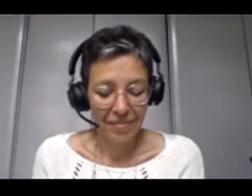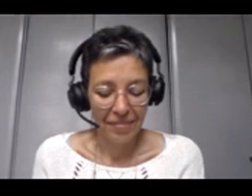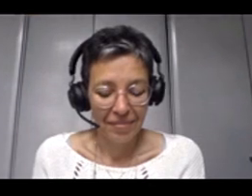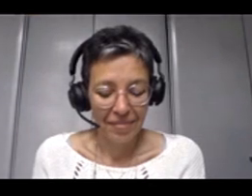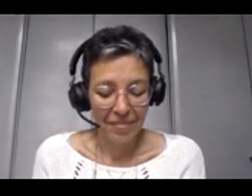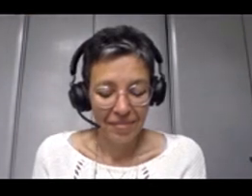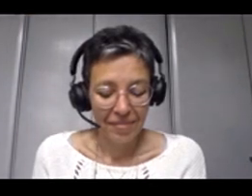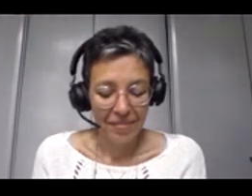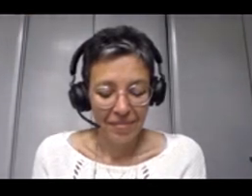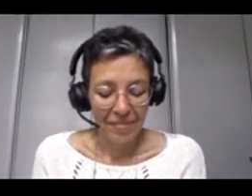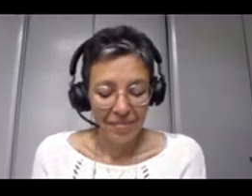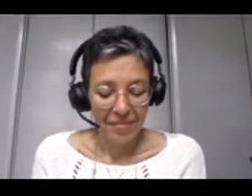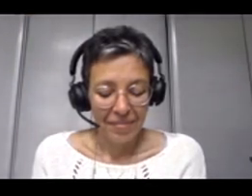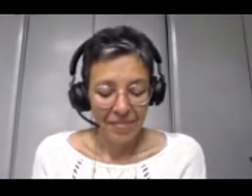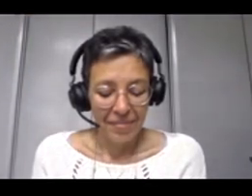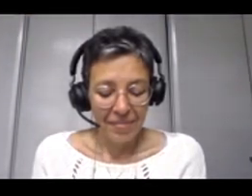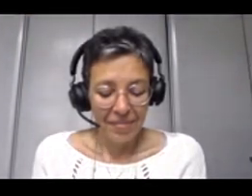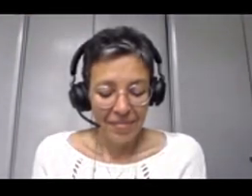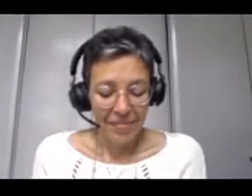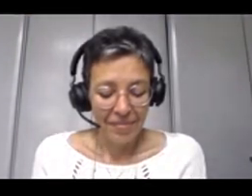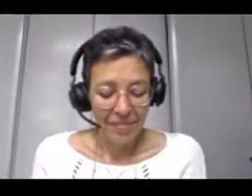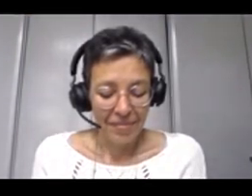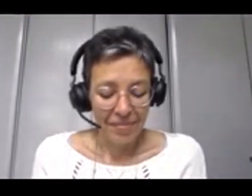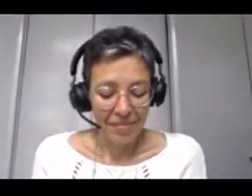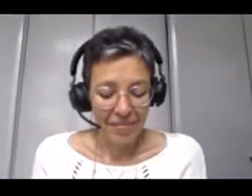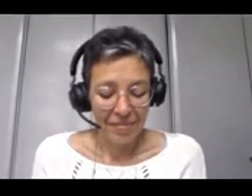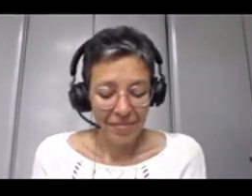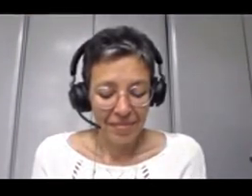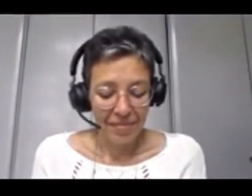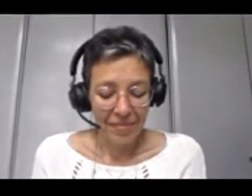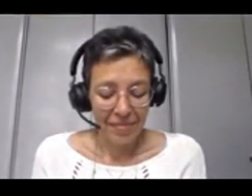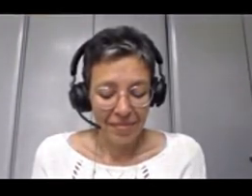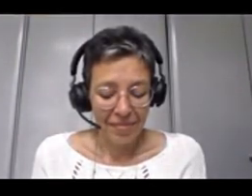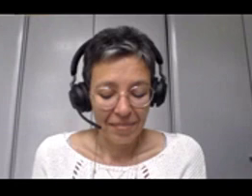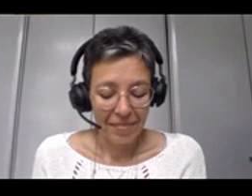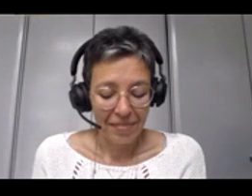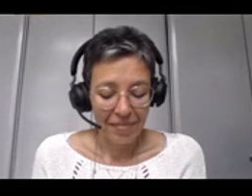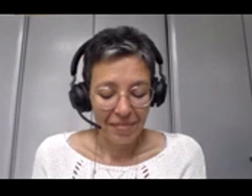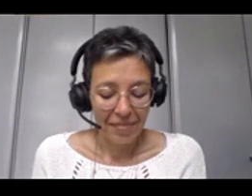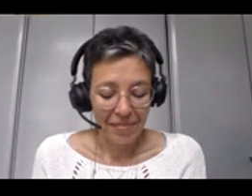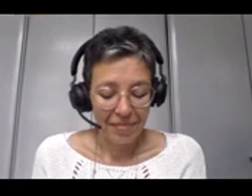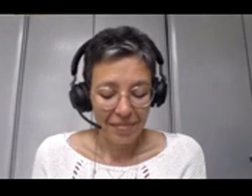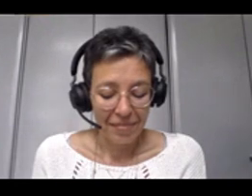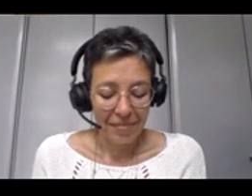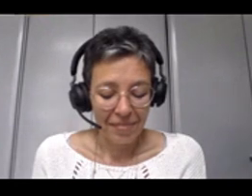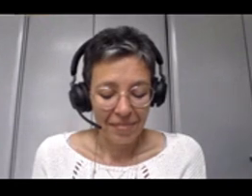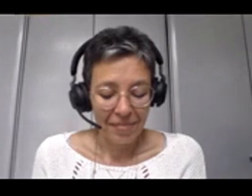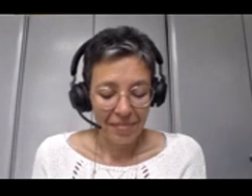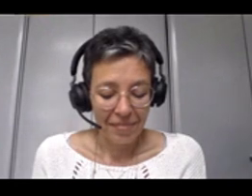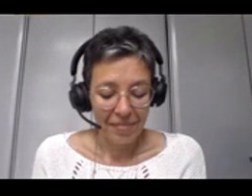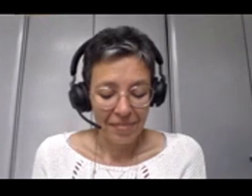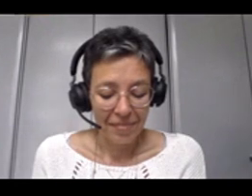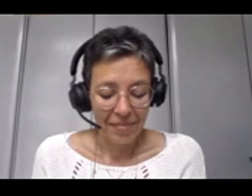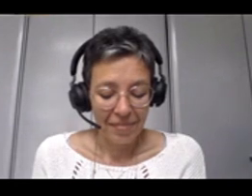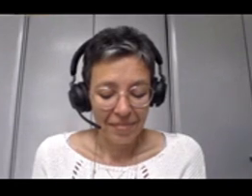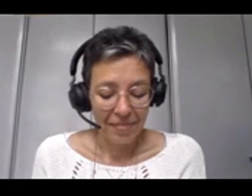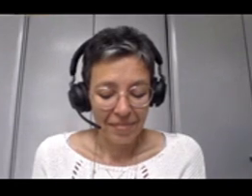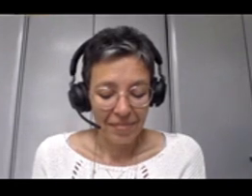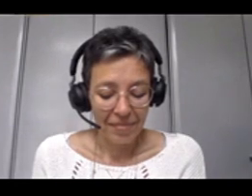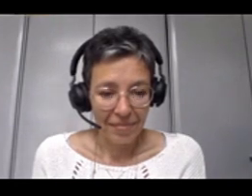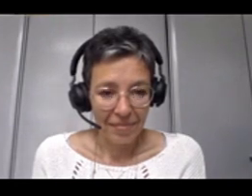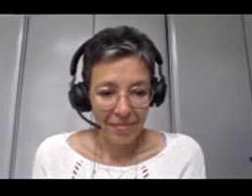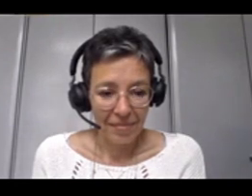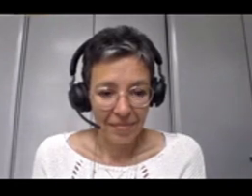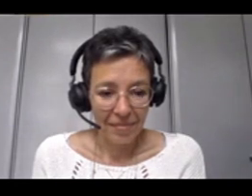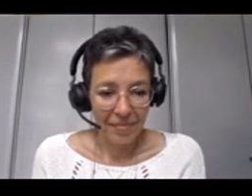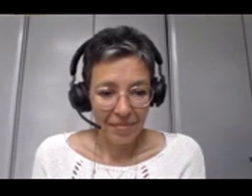leur émergence actuelle. Ensuite, je vous ai mis la façon dont on crée une information. D'abord,